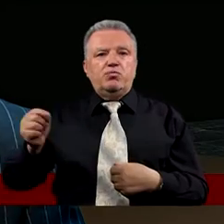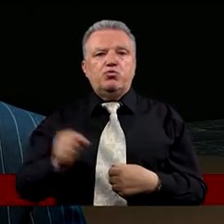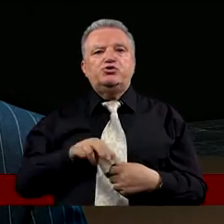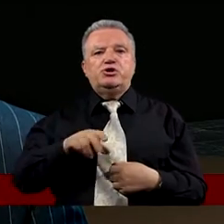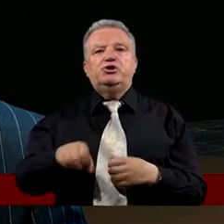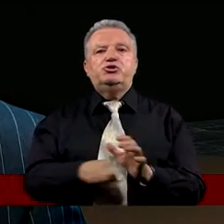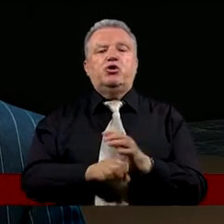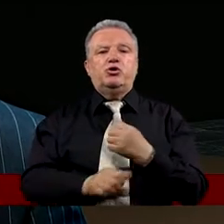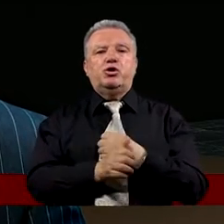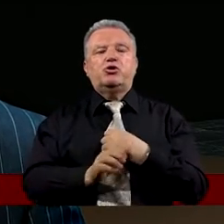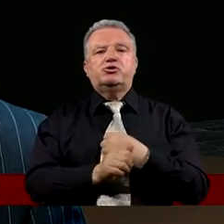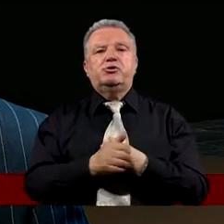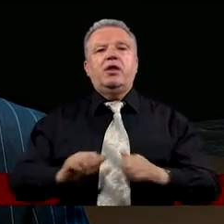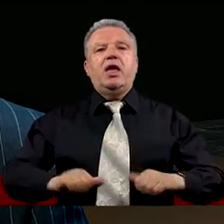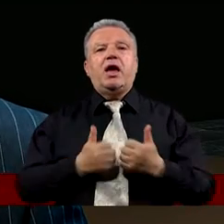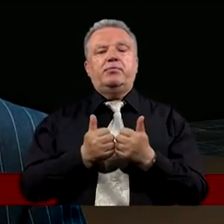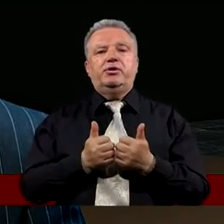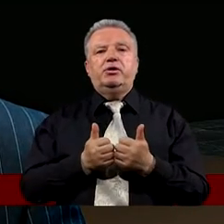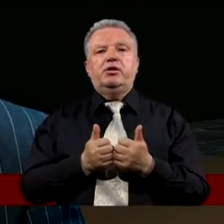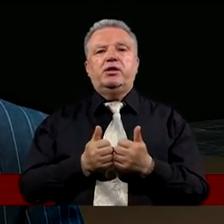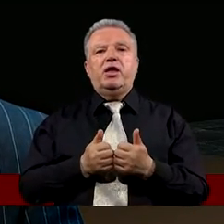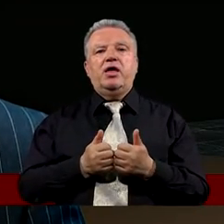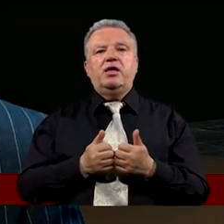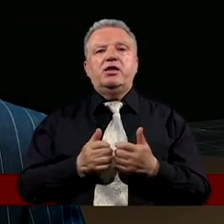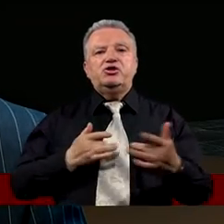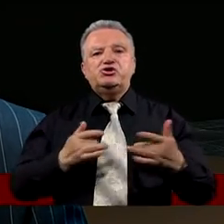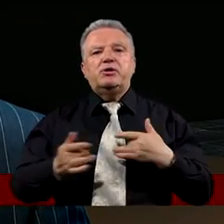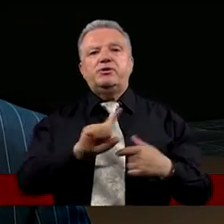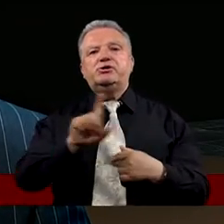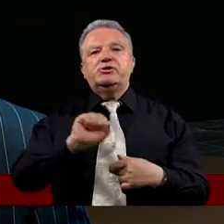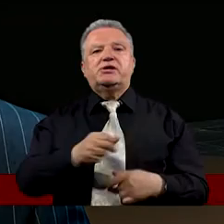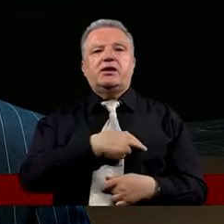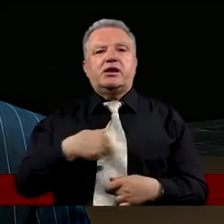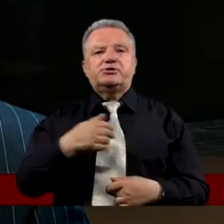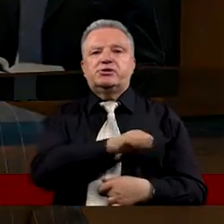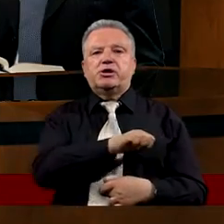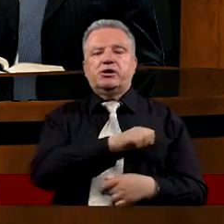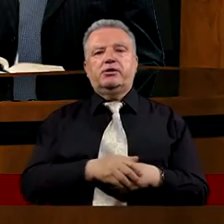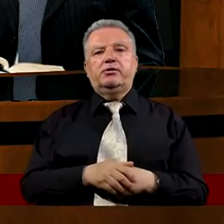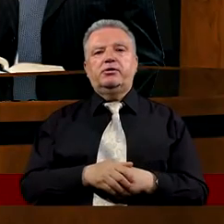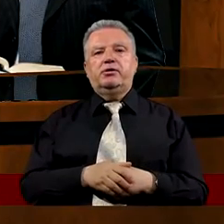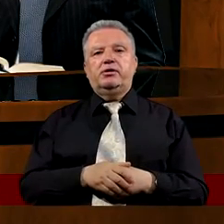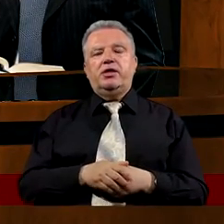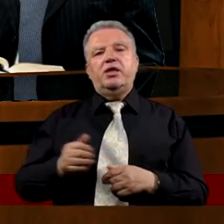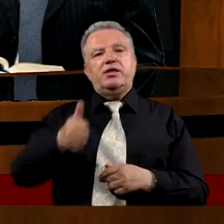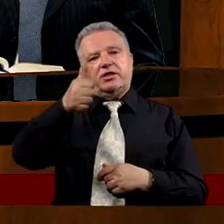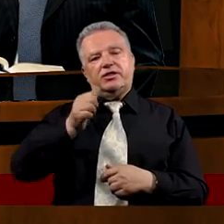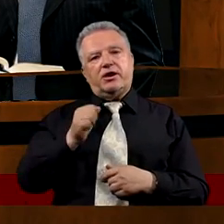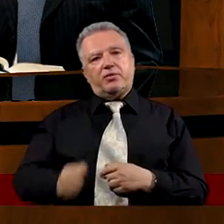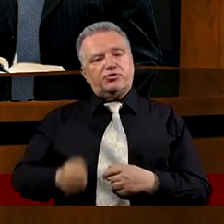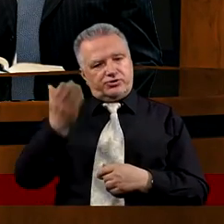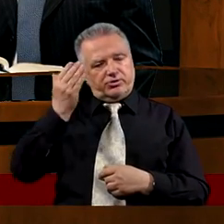musi udać się do Jerozolimy, żeby wycierpieć tam za nasze grzechy. Kiedyś jeden z